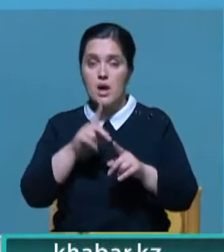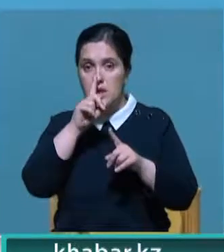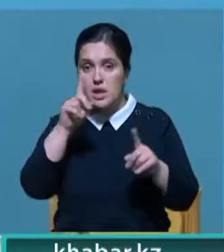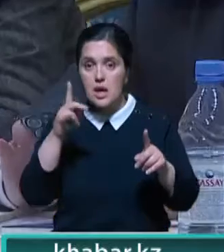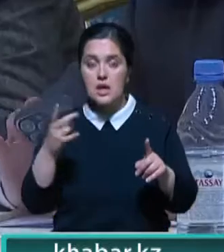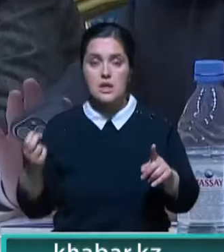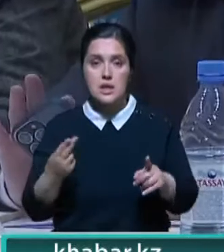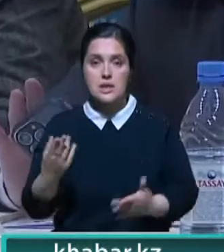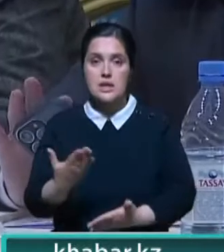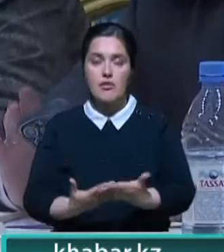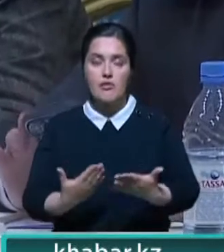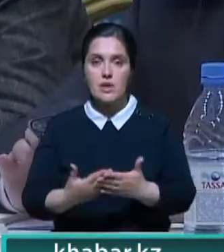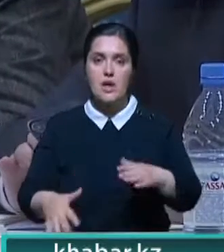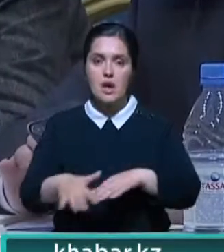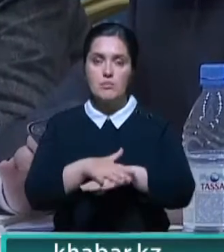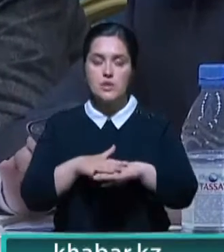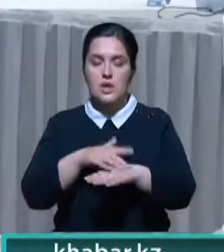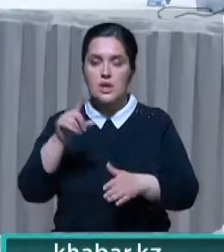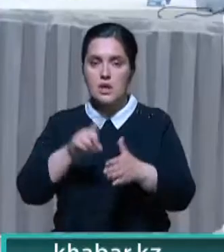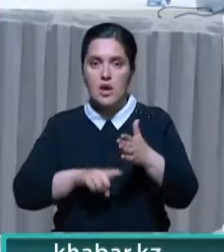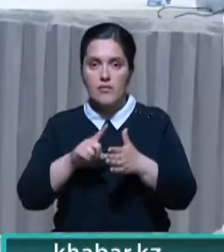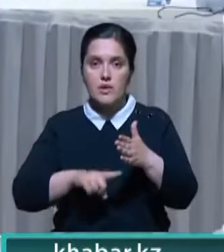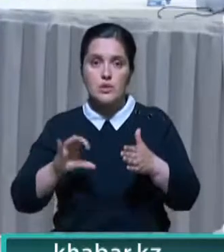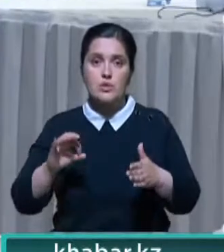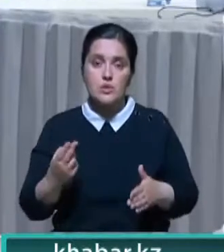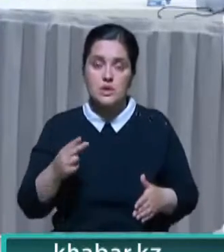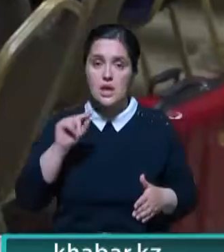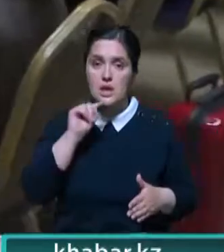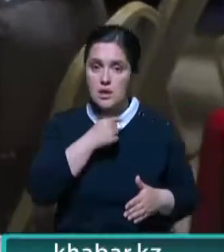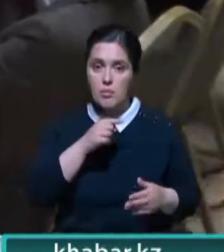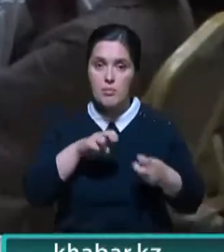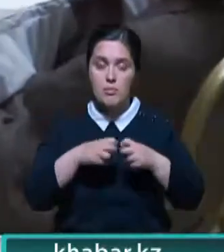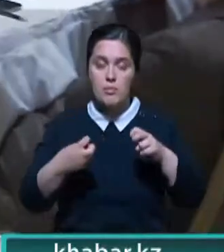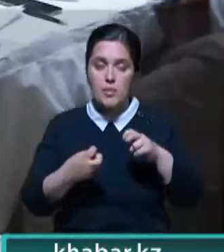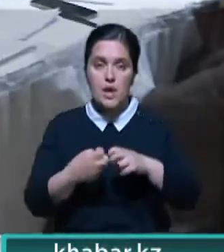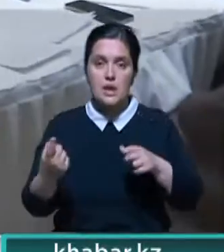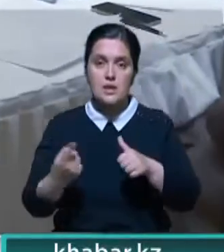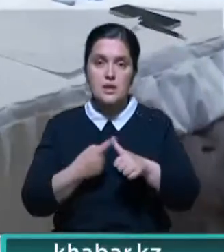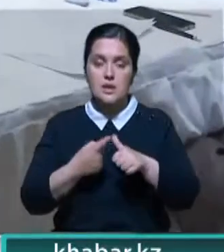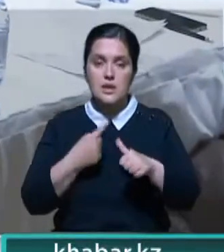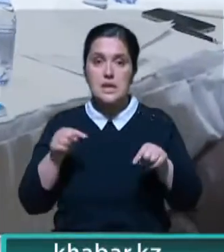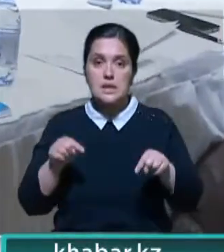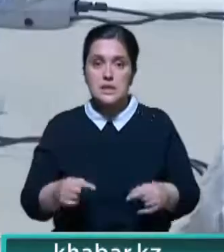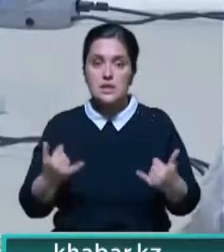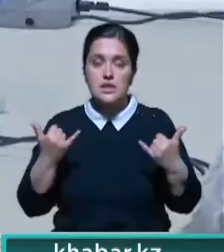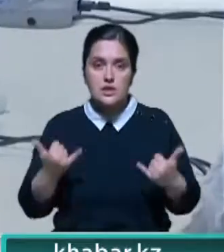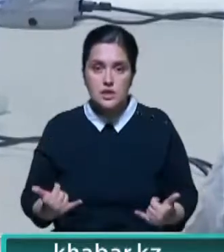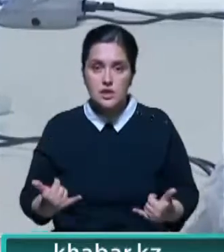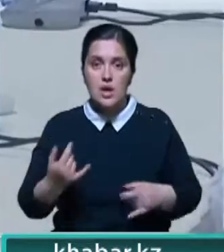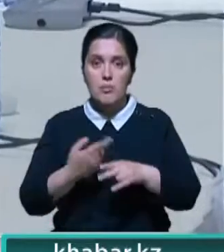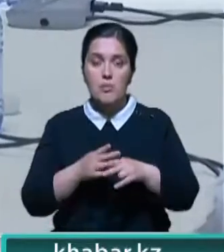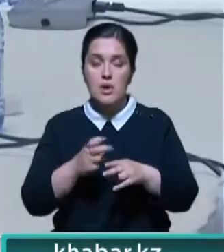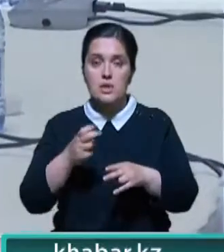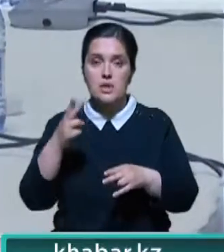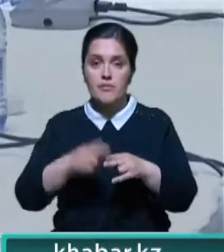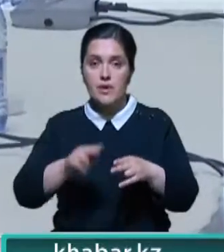от Национального совета общественного доверия, где решались социально-экономические проблемы, что называется здесь и сейчас. Несмотря на